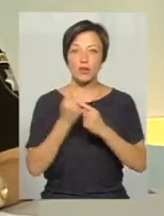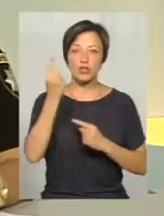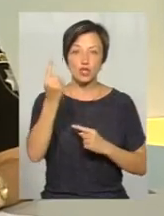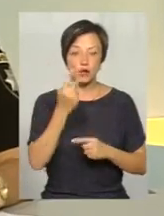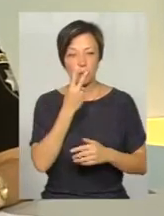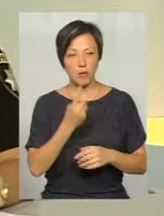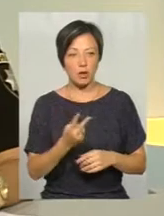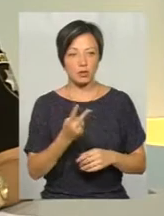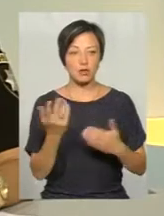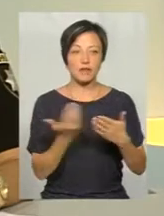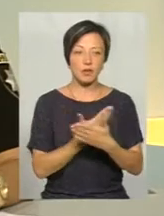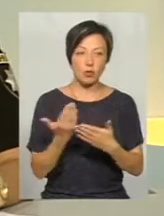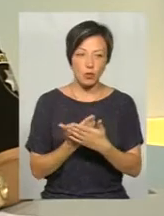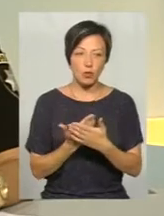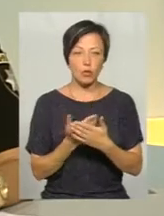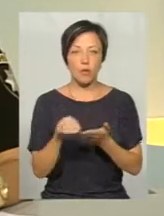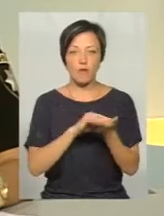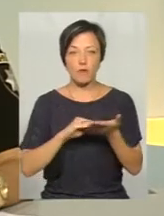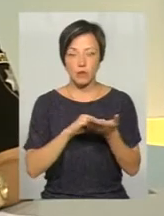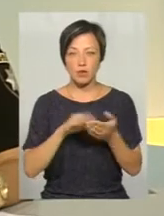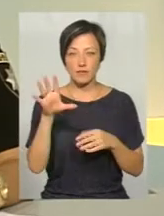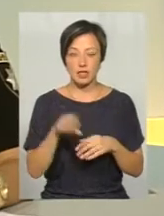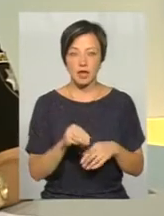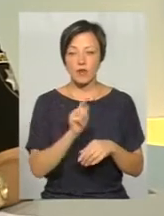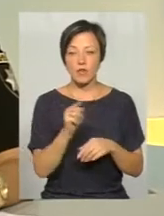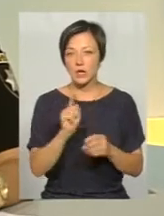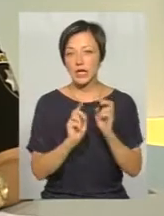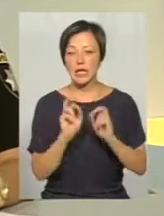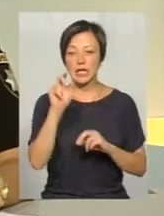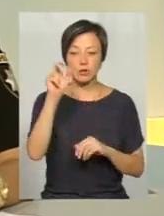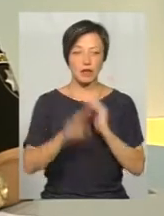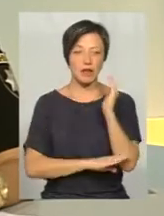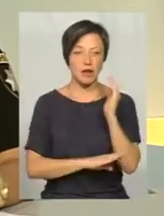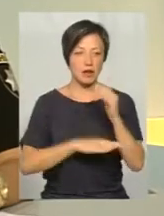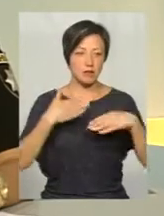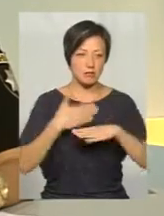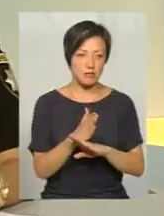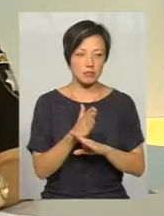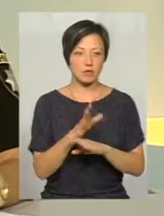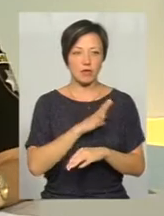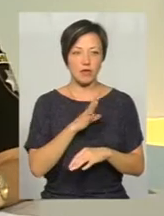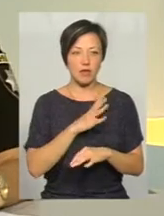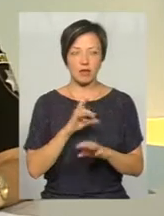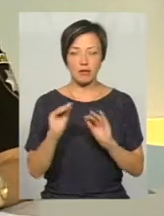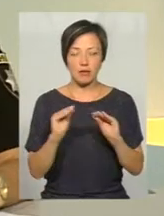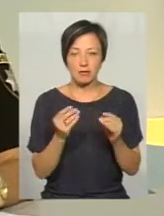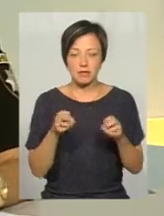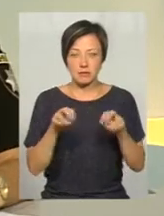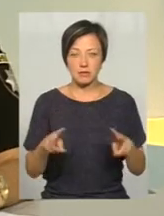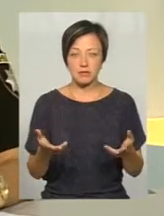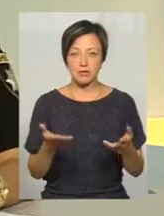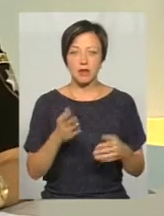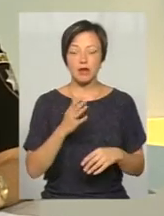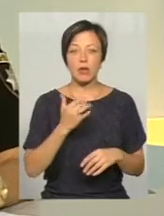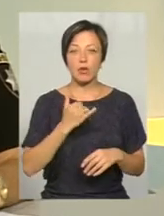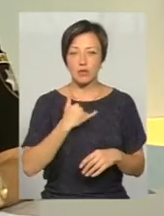ті, які вони бачать в фільмах, повторюють і все. Вони лізуть на дерева, дерева крихті, вони не обладнані. Одна з